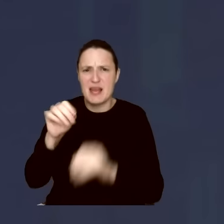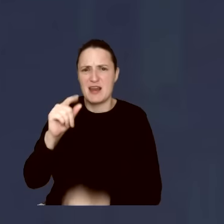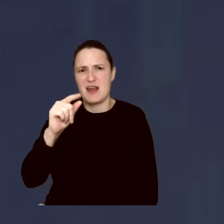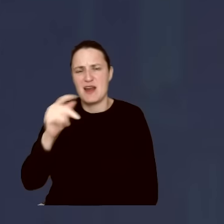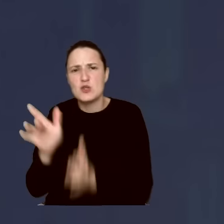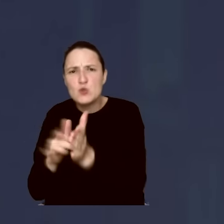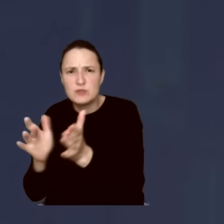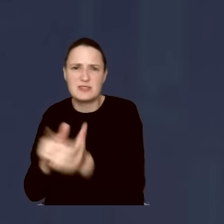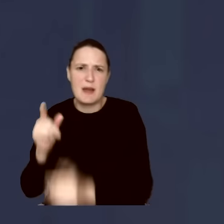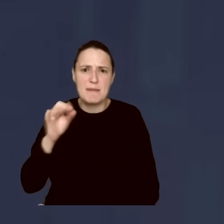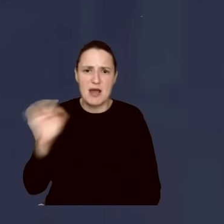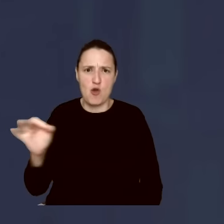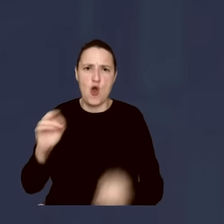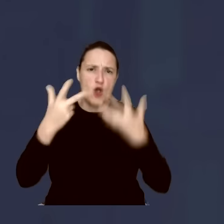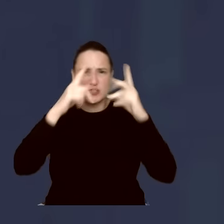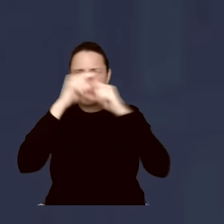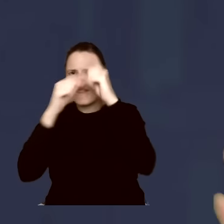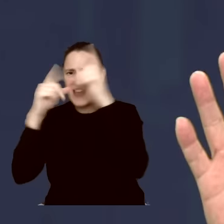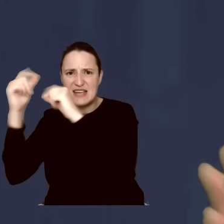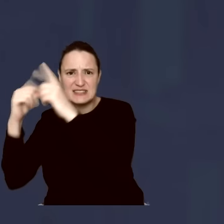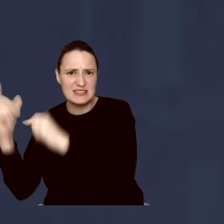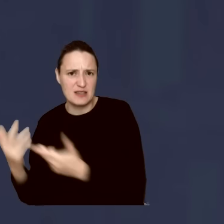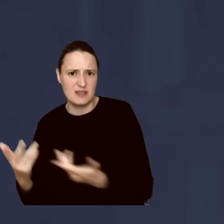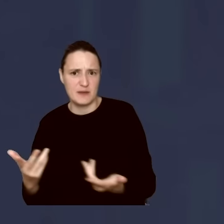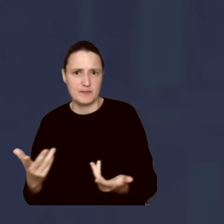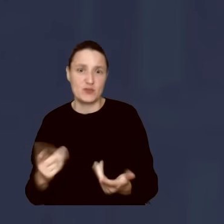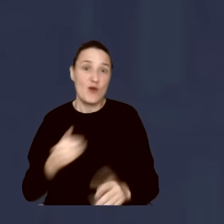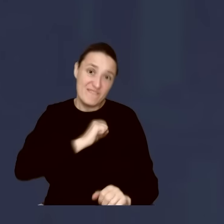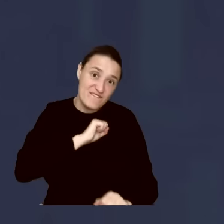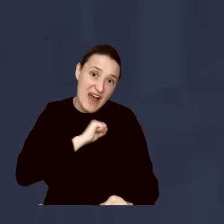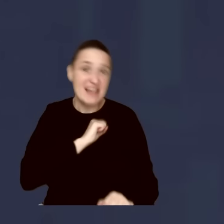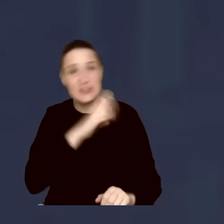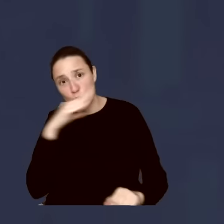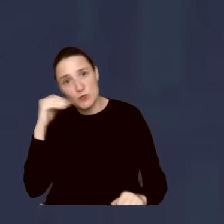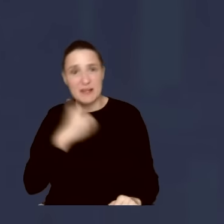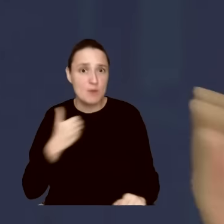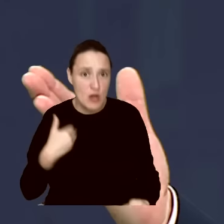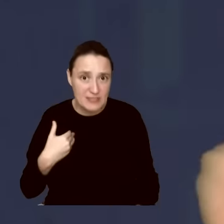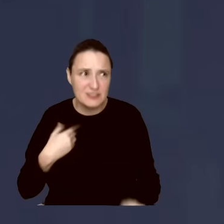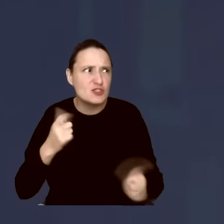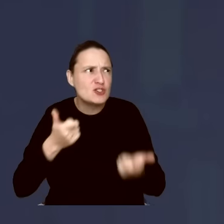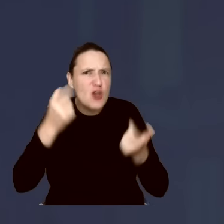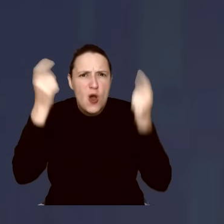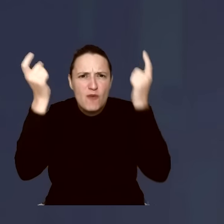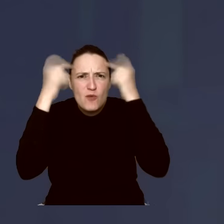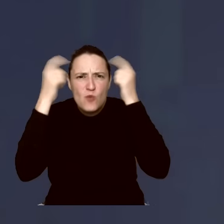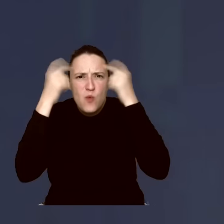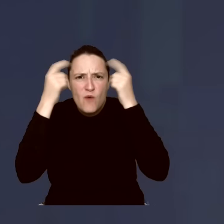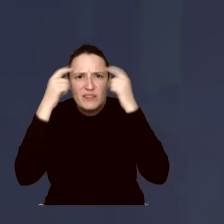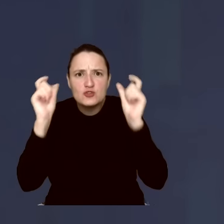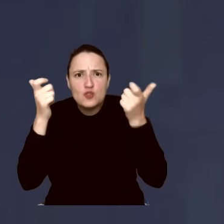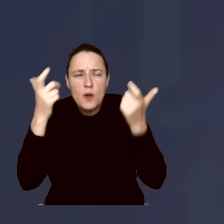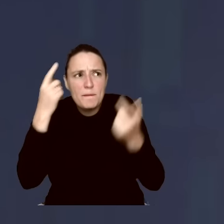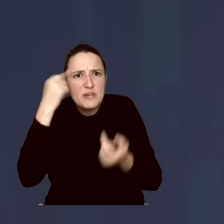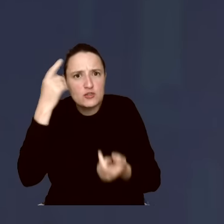wspomniani wszyscy ośmiogwiazdkowcy, ci fajni Polacy, ci uśmiechnięci Polacy. No, wczoraj na Placu Zamkowym,